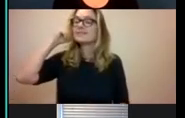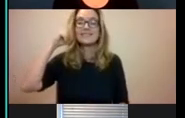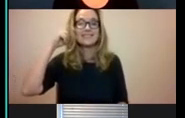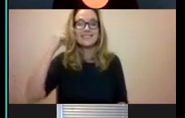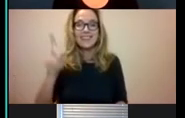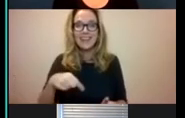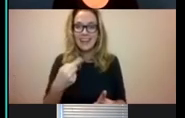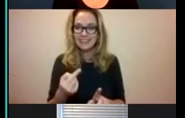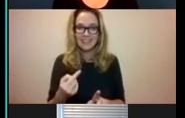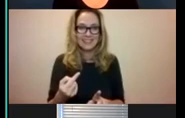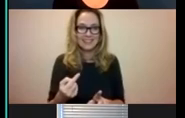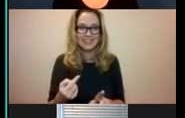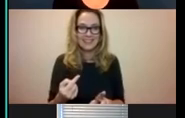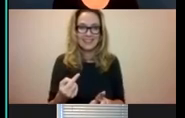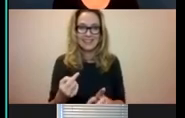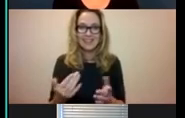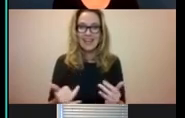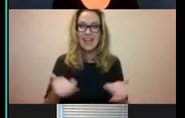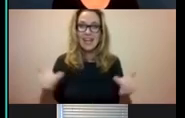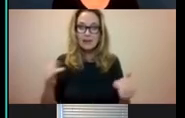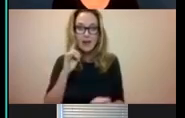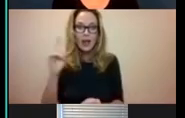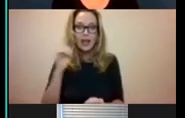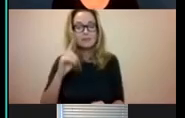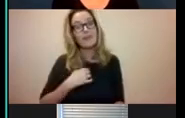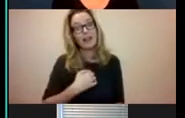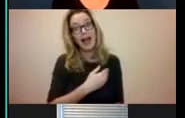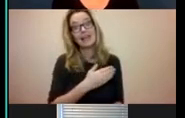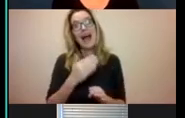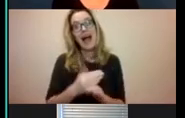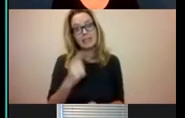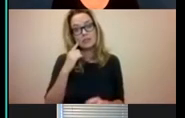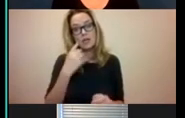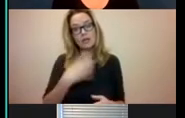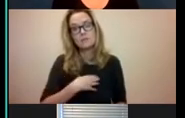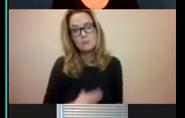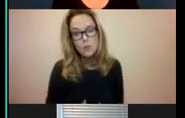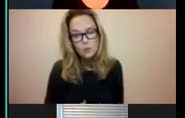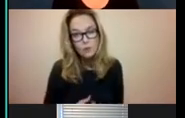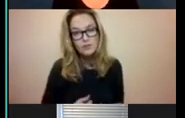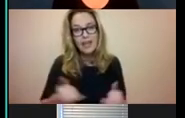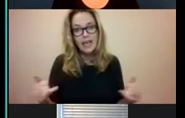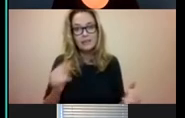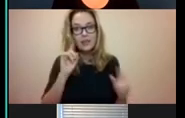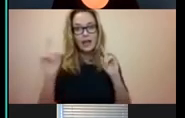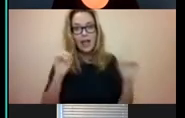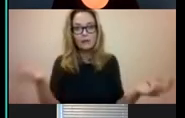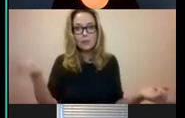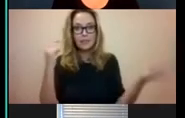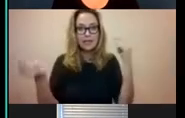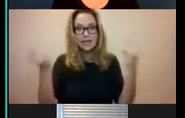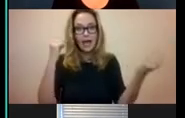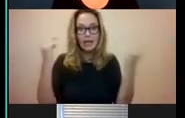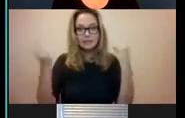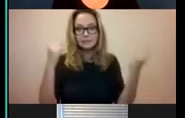Want ik krijg natuurlijk zoveel geluid binnen. Maar het is wel een prettige manier. Daarnaast telefoneer ik met de mobiele